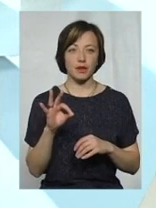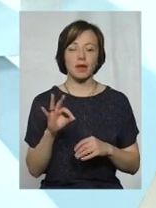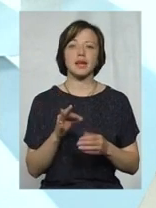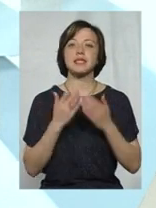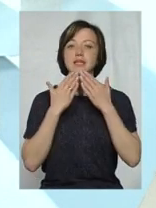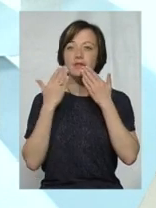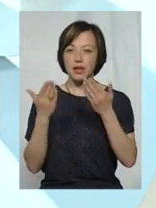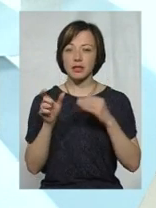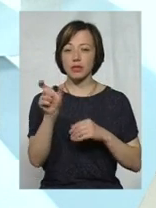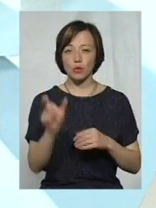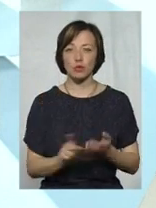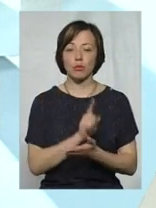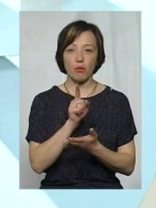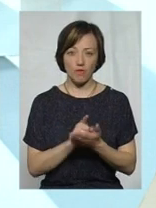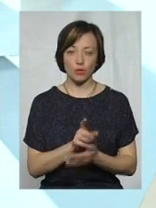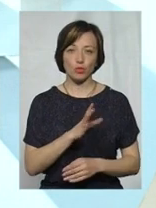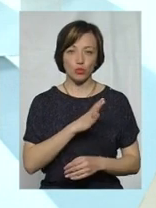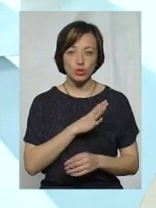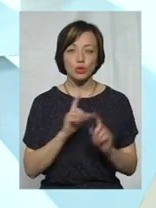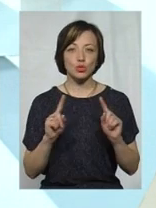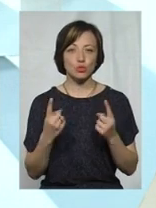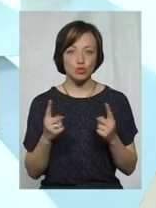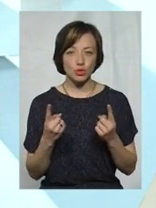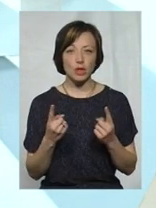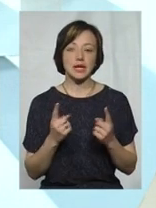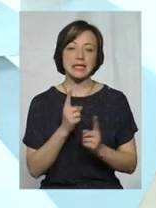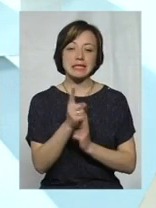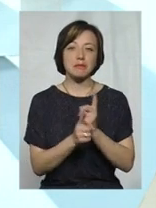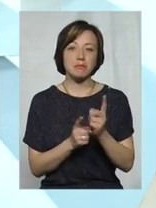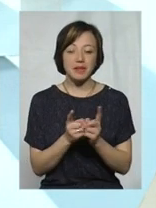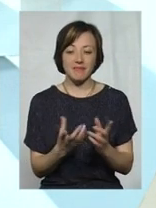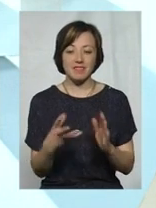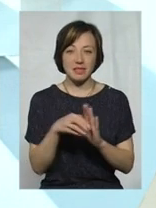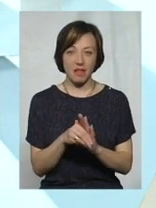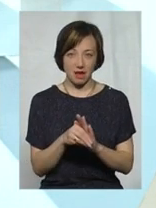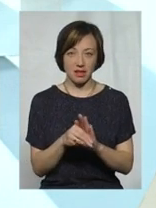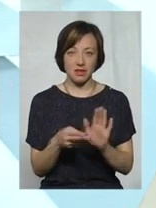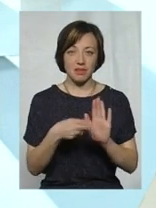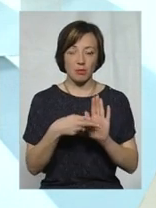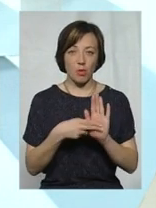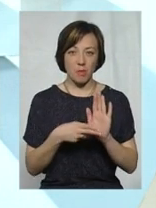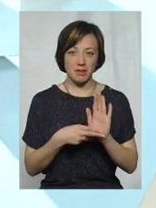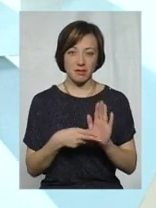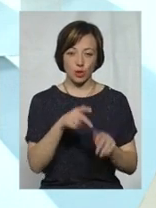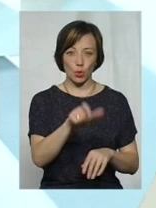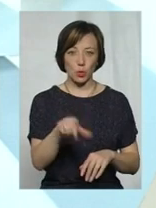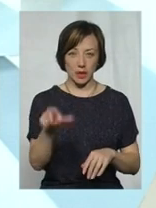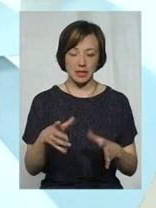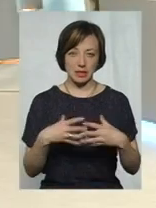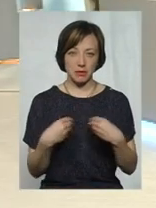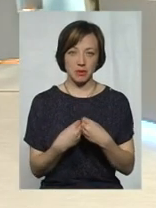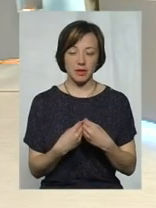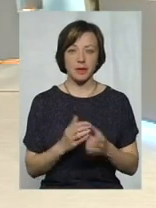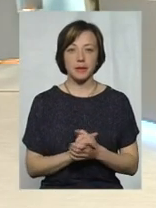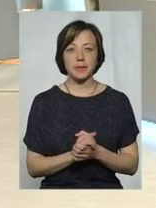відбутися в даному випадку, оскільки були зміни в складі зареєстрованих. І, відповідно, напевно, призначалася субсидія в опалюваний